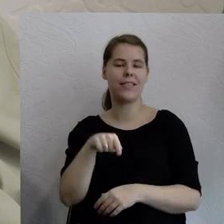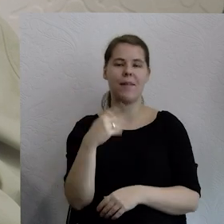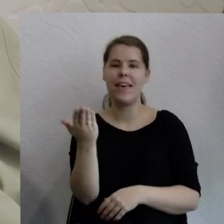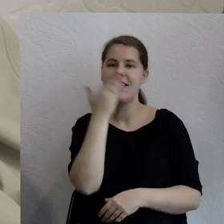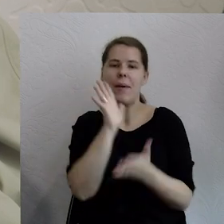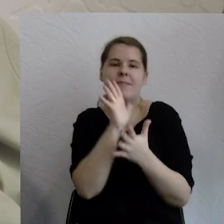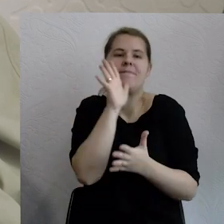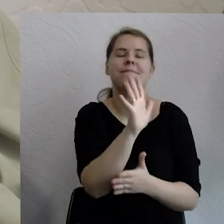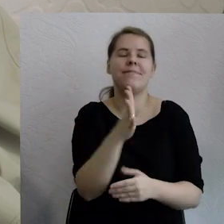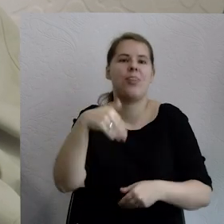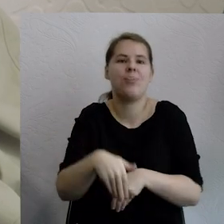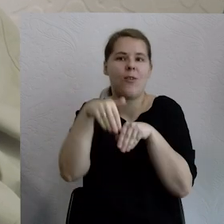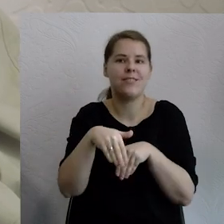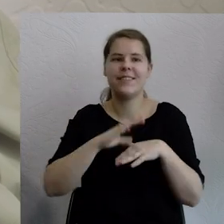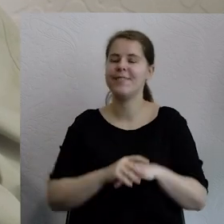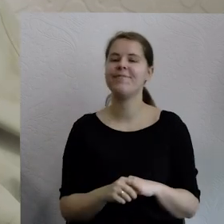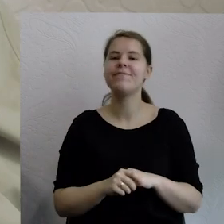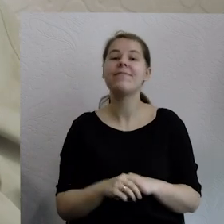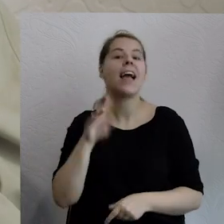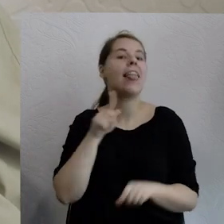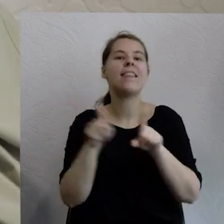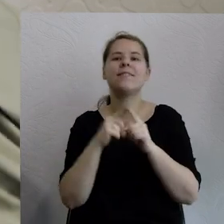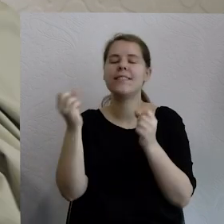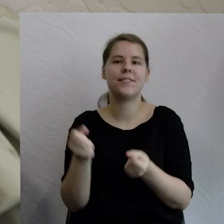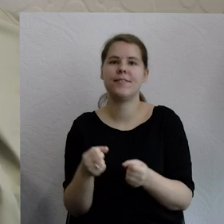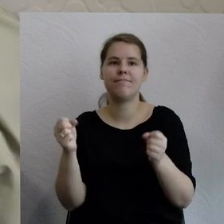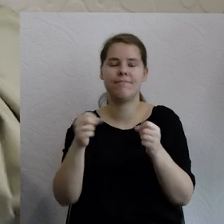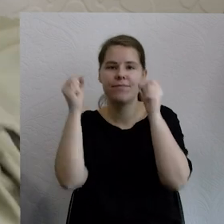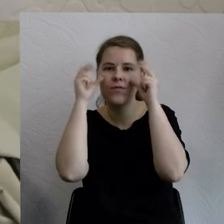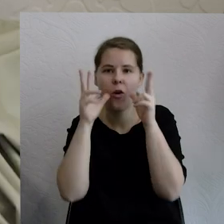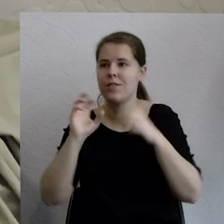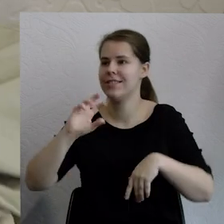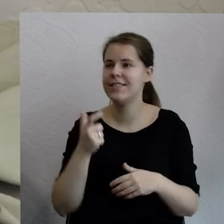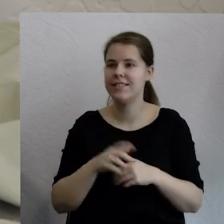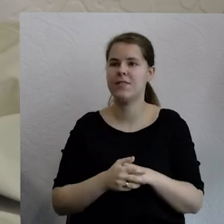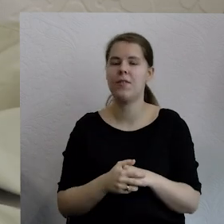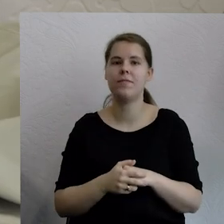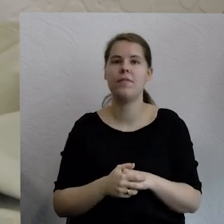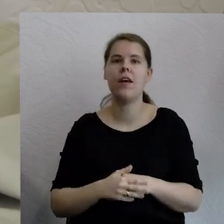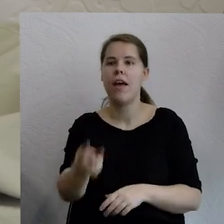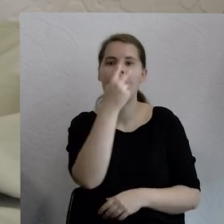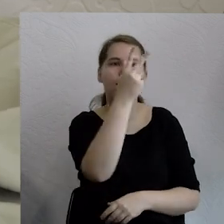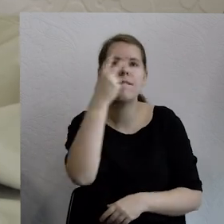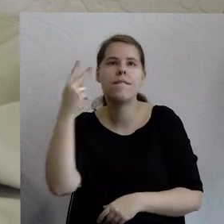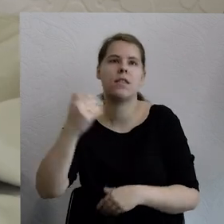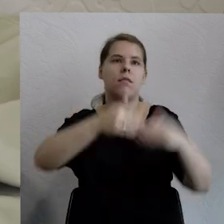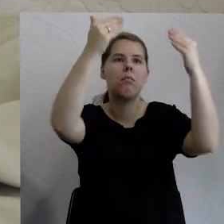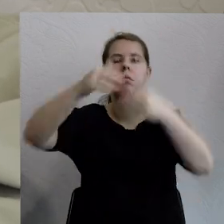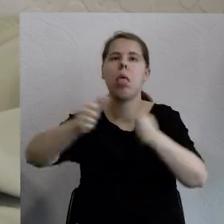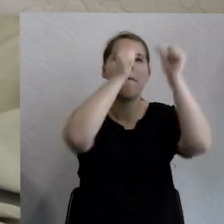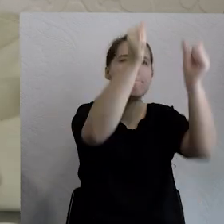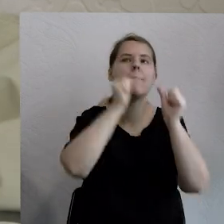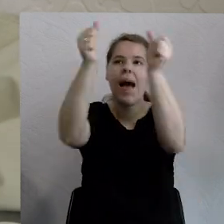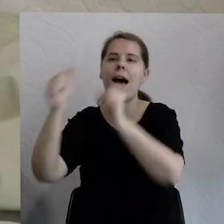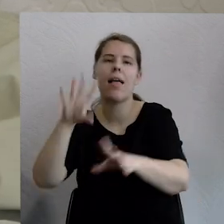gigantyczne zaskoczenie, ale jeszcze większym zaskoczeniem było to, że na bramach właśnie były porozmieszane plakaty z cytatami i